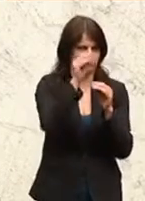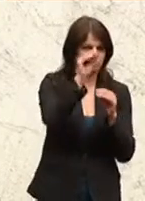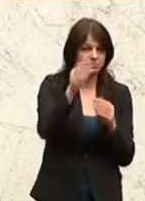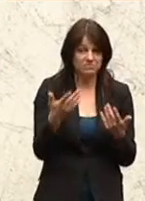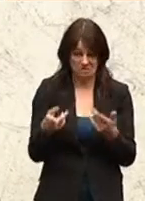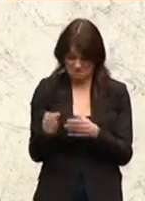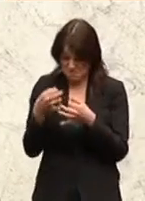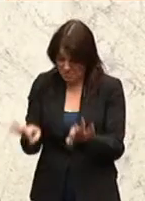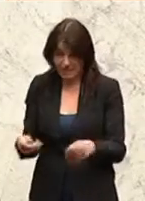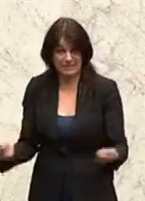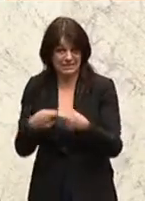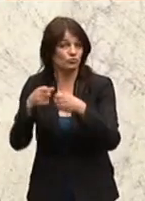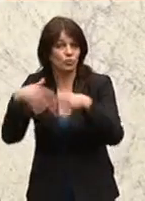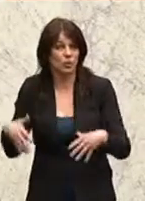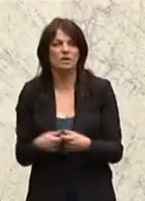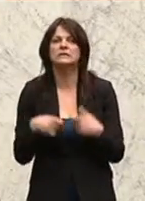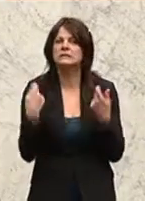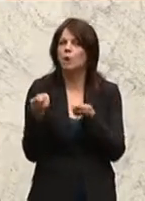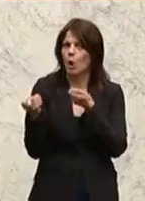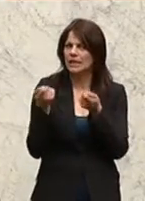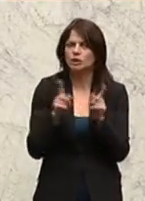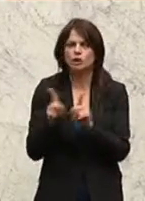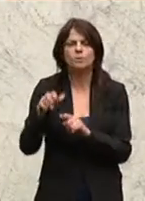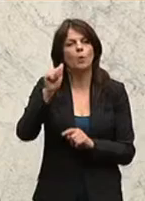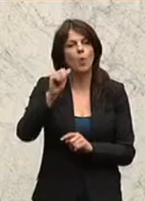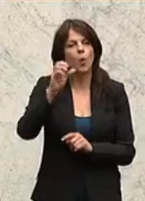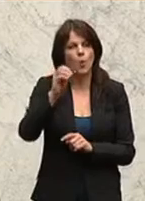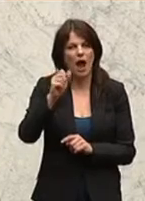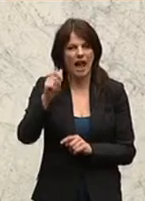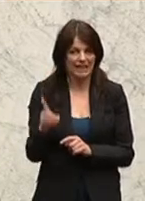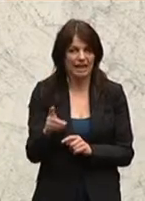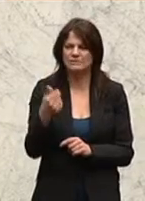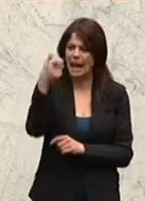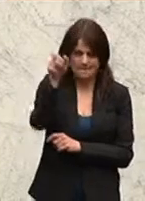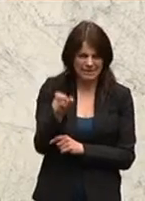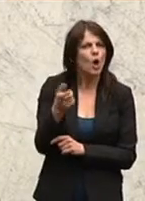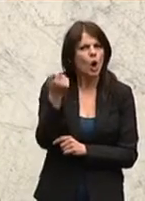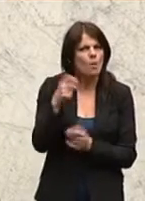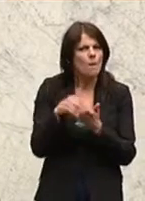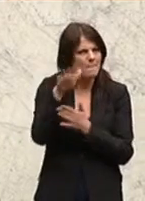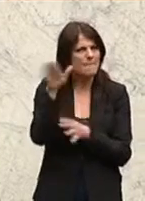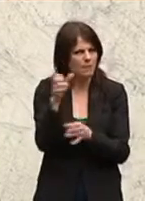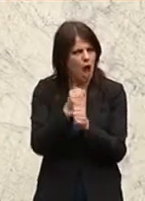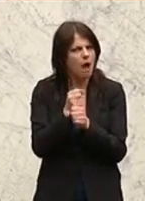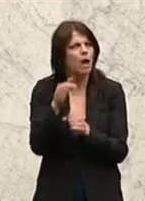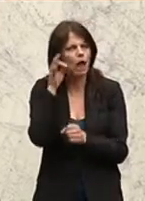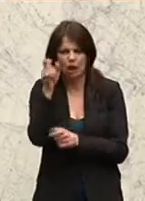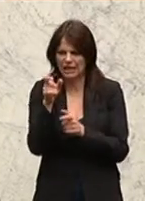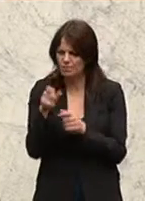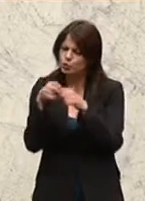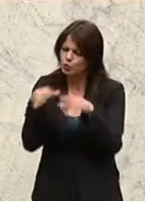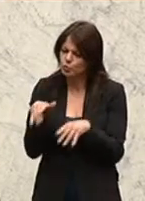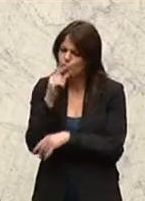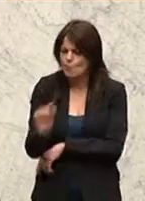Also wir haben einmal die Koordinationsstelle beim ÖAD. Das ist bis jetzt eine Person, die kriegt noch weitere Mitarbeiterinnen, aber es ist grundsätzlich ja ganz eine kleine